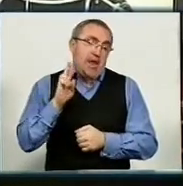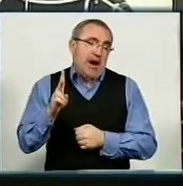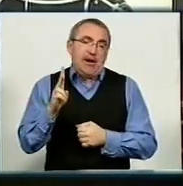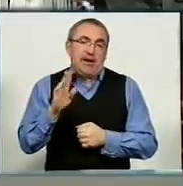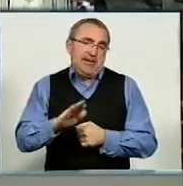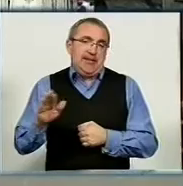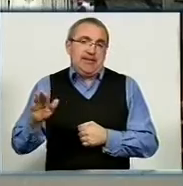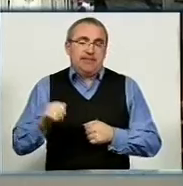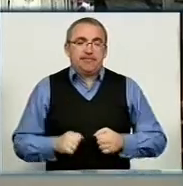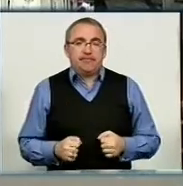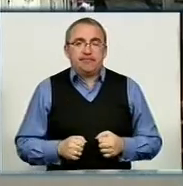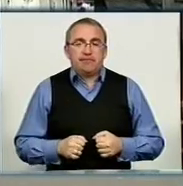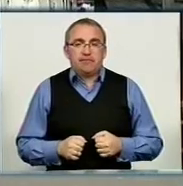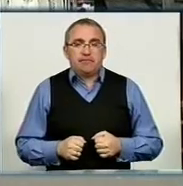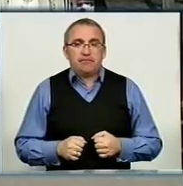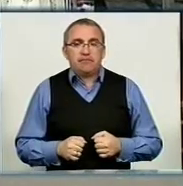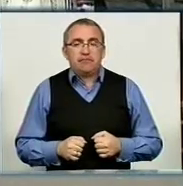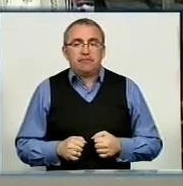Михалін, Анатолій Басистий. Ден за днем.